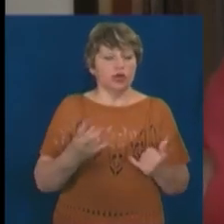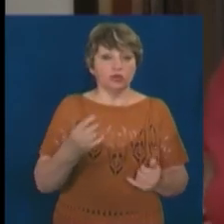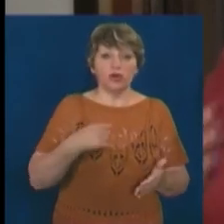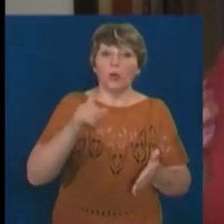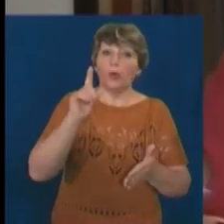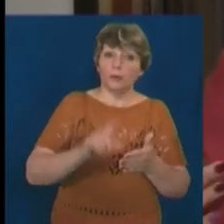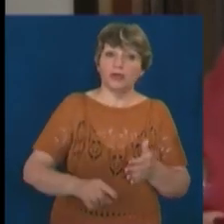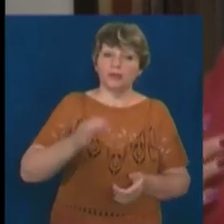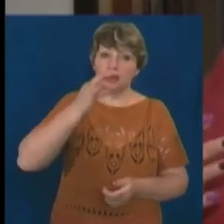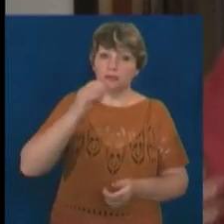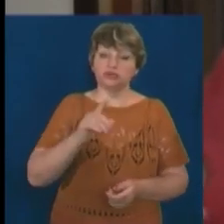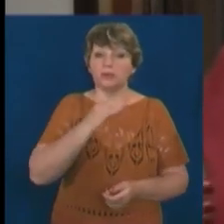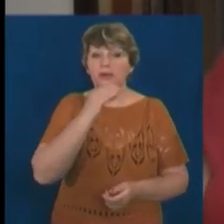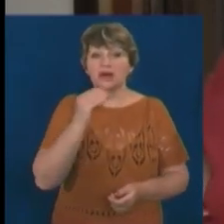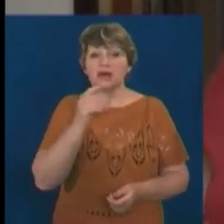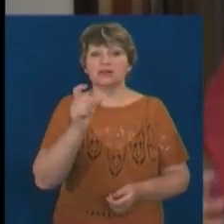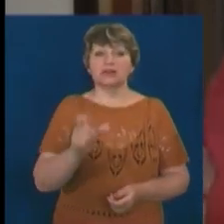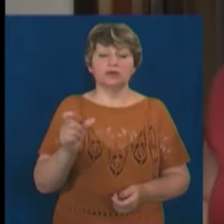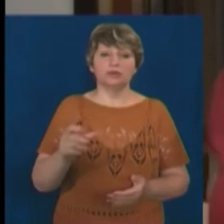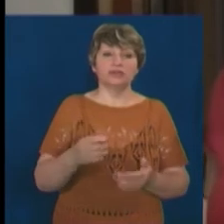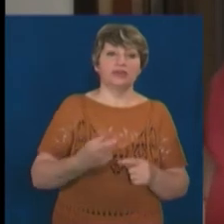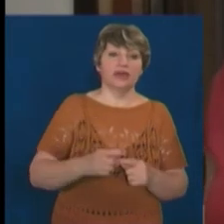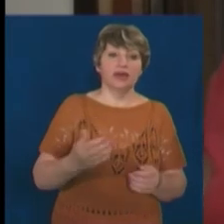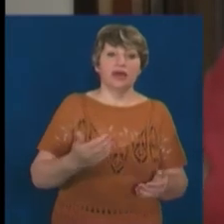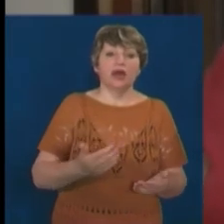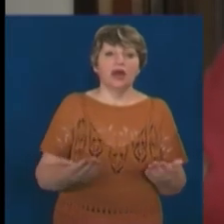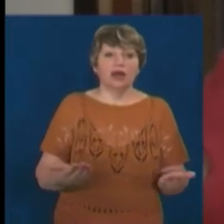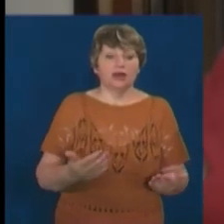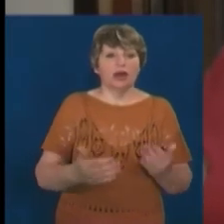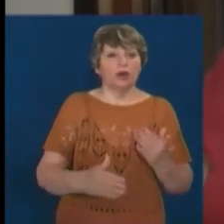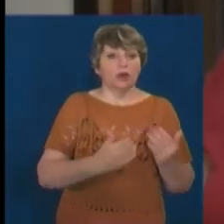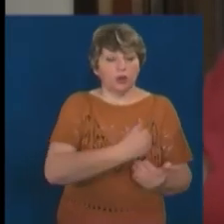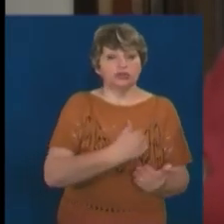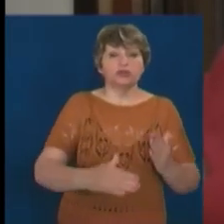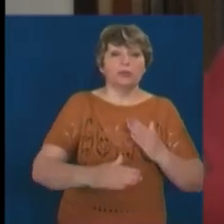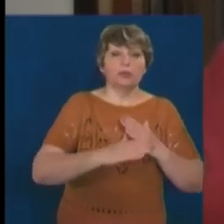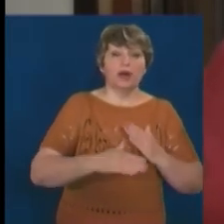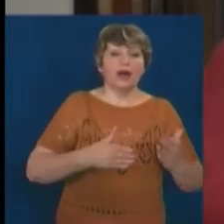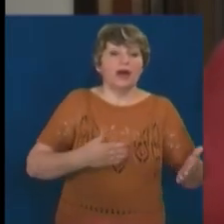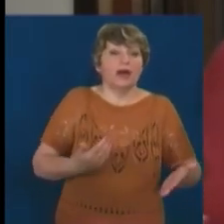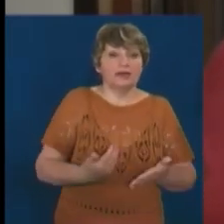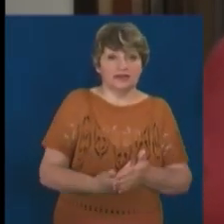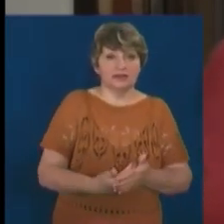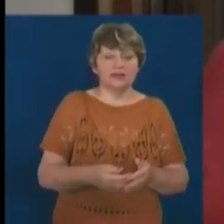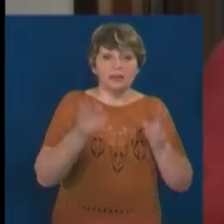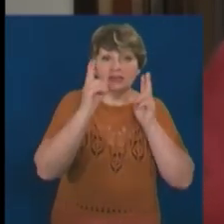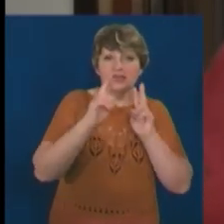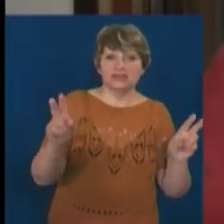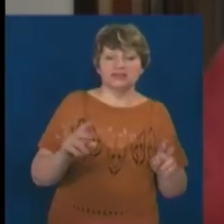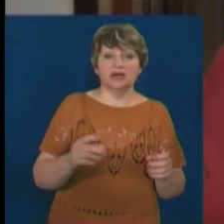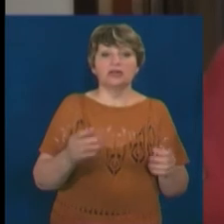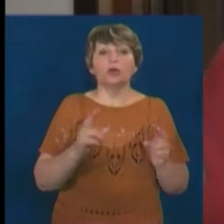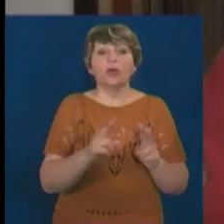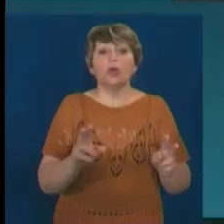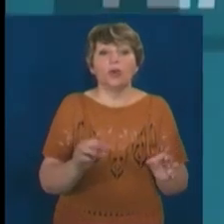на цьому досвіді, що дуже багато є класних бізнесів, які хочуть допомагати громадським ініціативам, але вони просто не знають елементарно кому